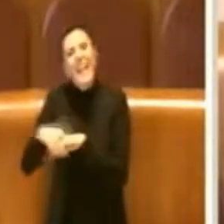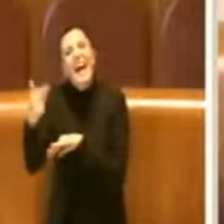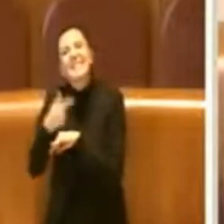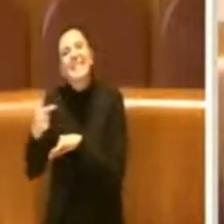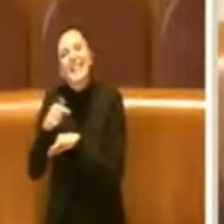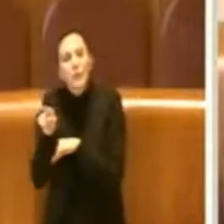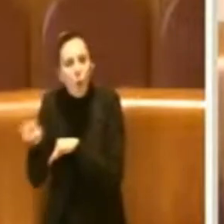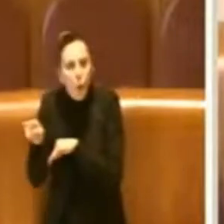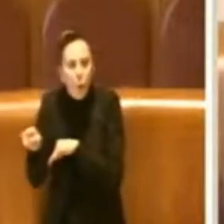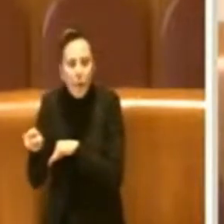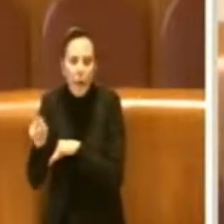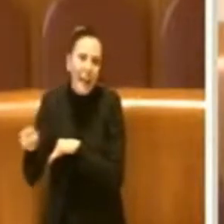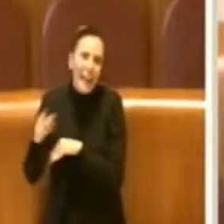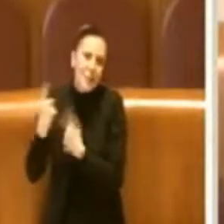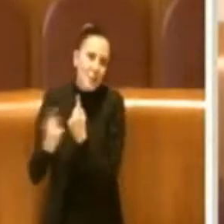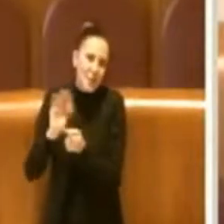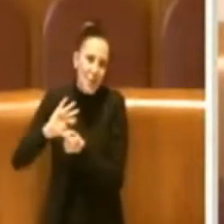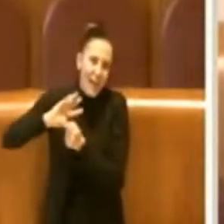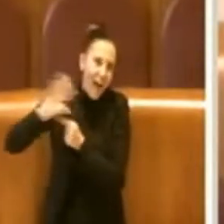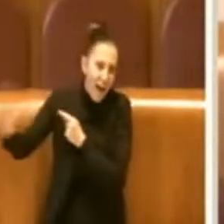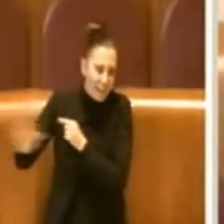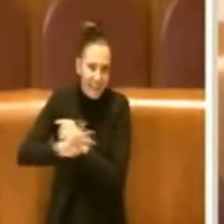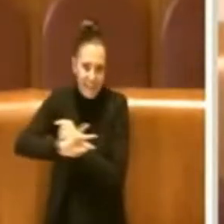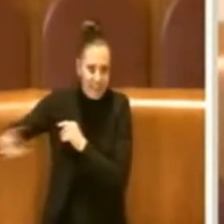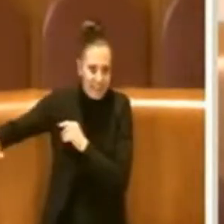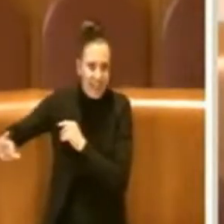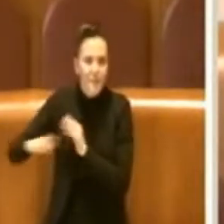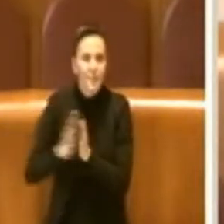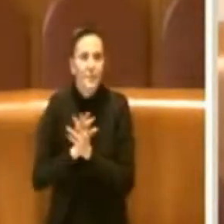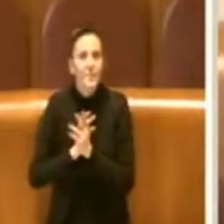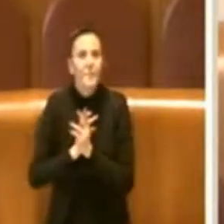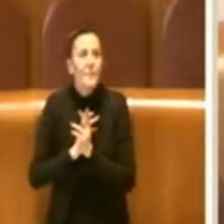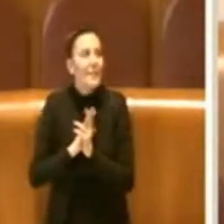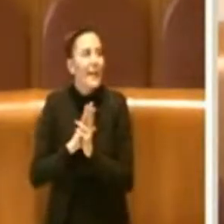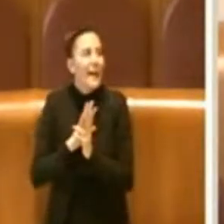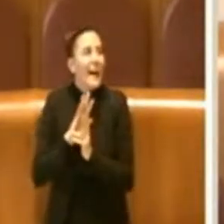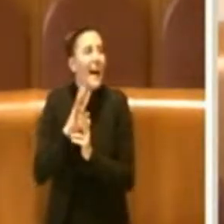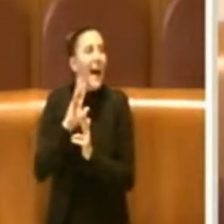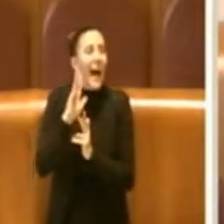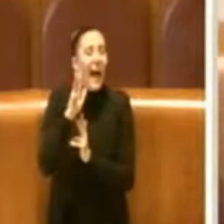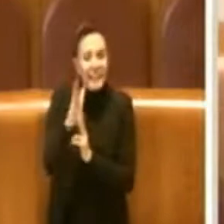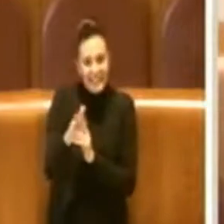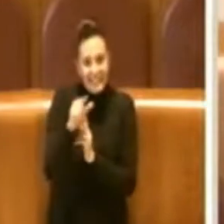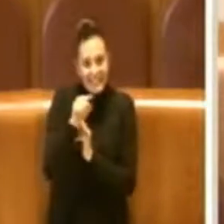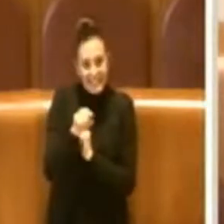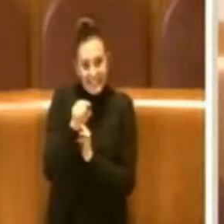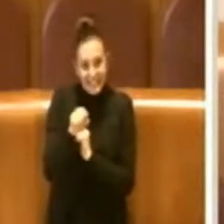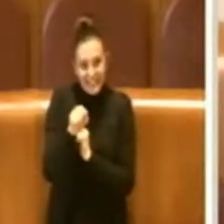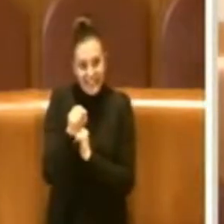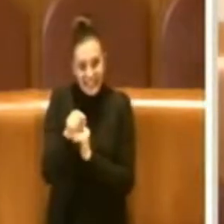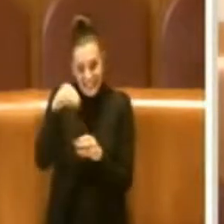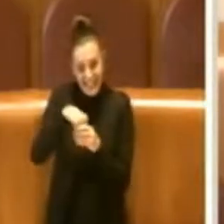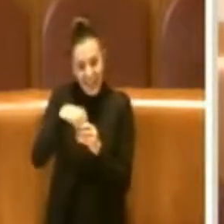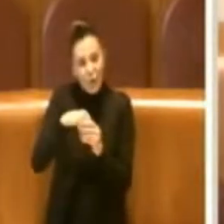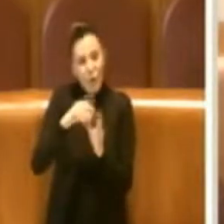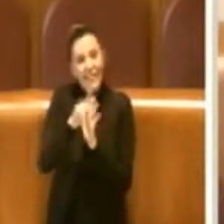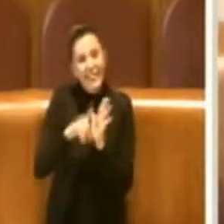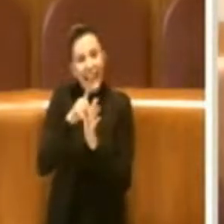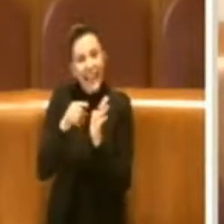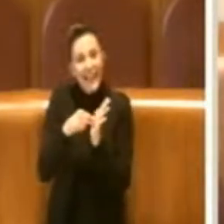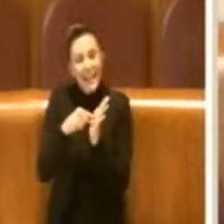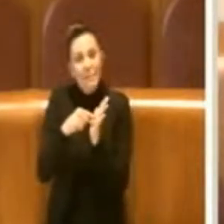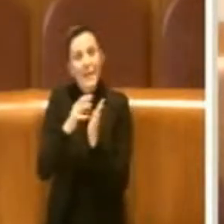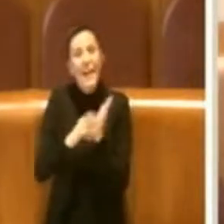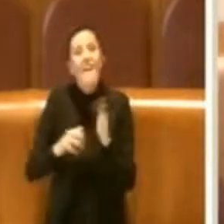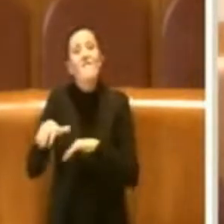paio di maniche e i contenuti sono opinabili. Altra cosa, che all'interno della delibera, quando si parla di Via